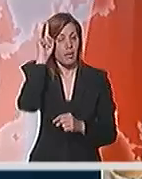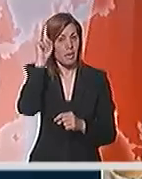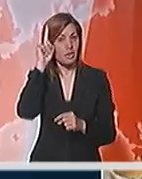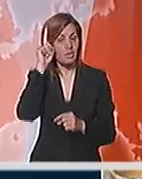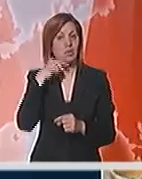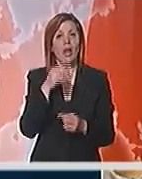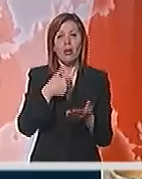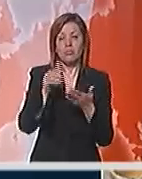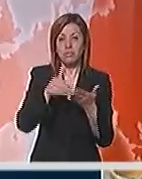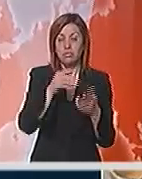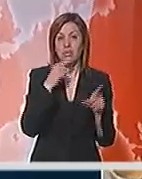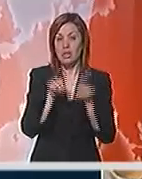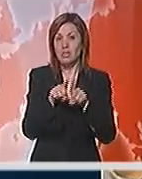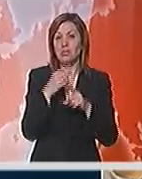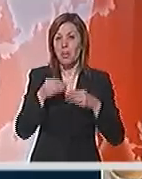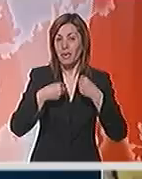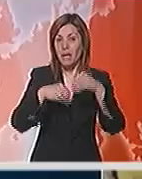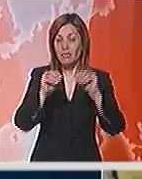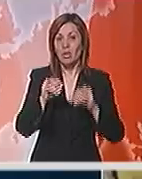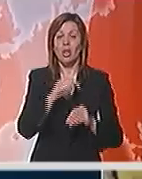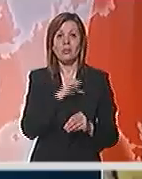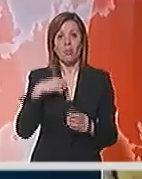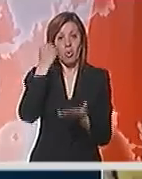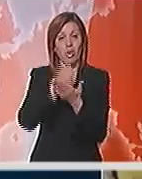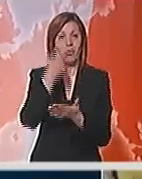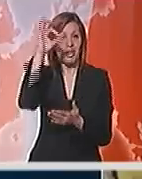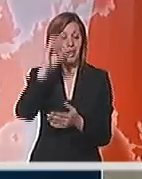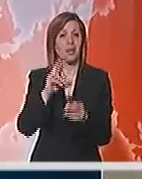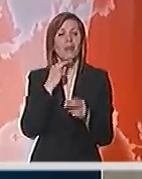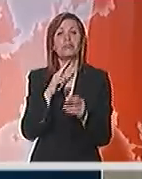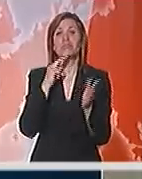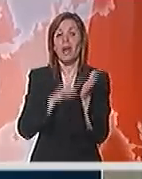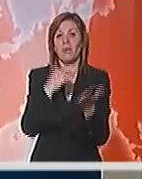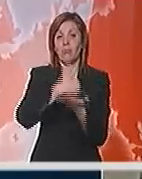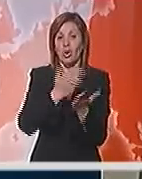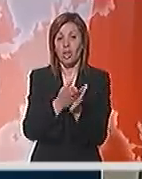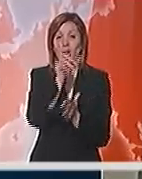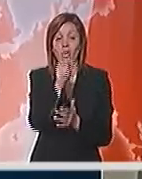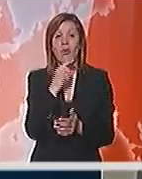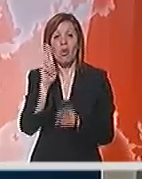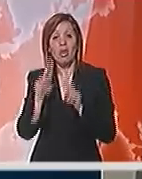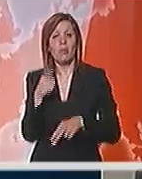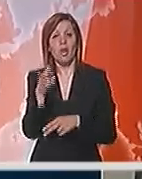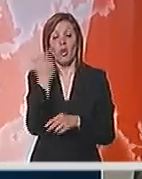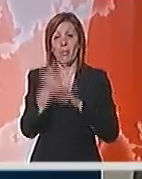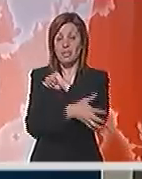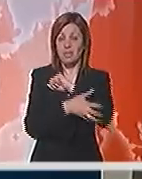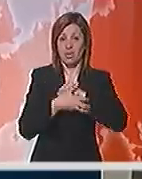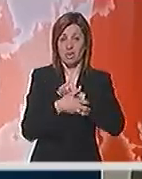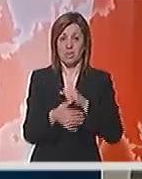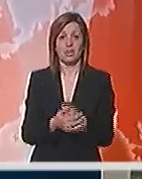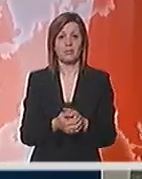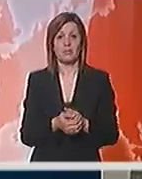A rasprodati aranžmani, uprkos Besparici, samo su potvrda jedine prave podjele u Srbiji, na onu koju ima i onu koja nema.